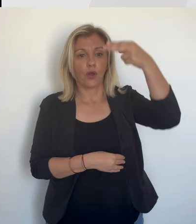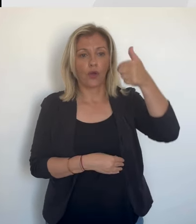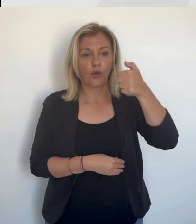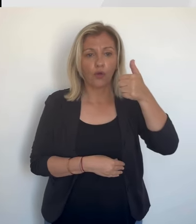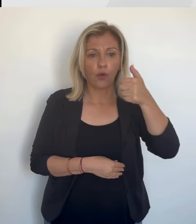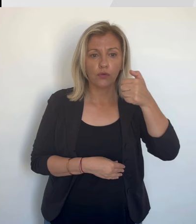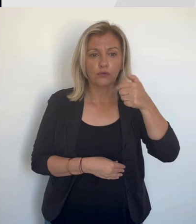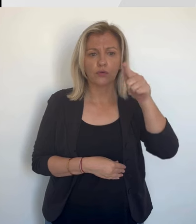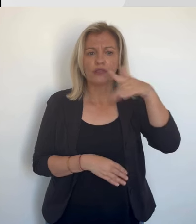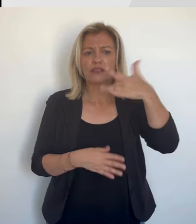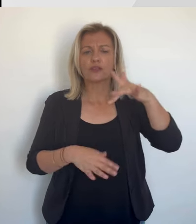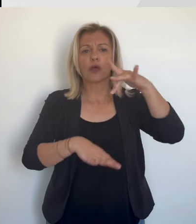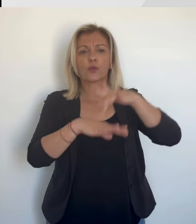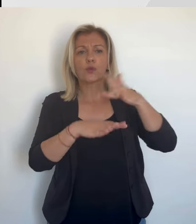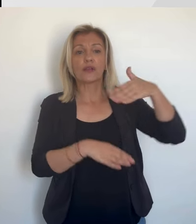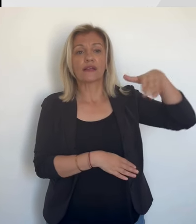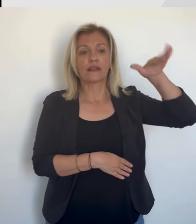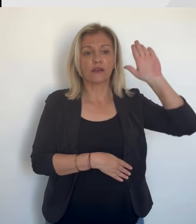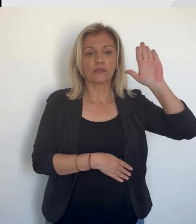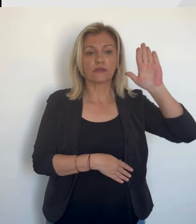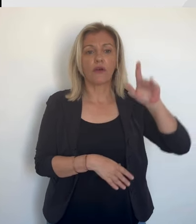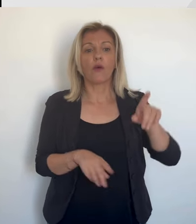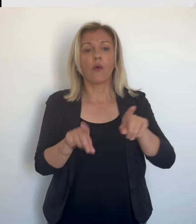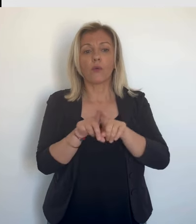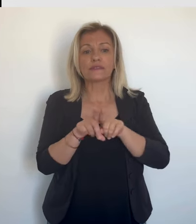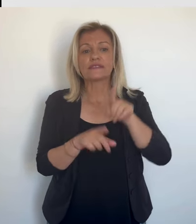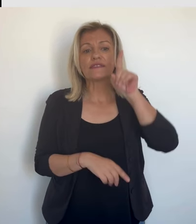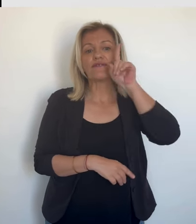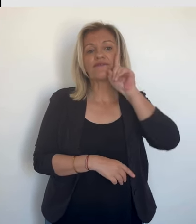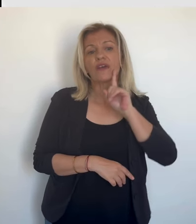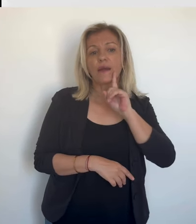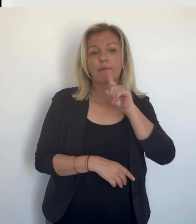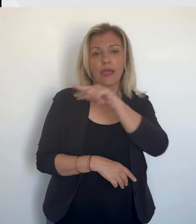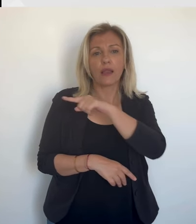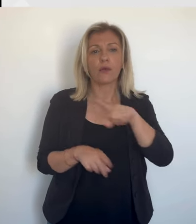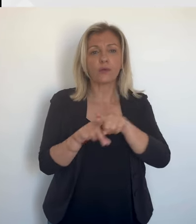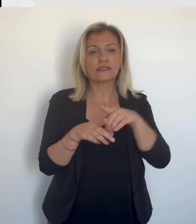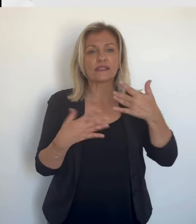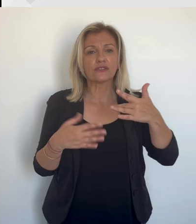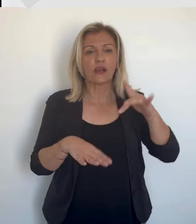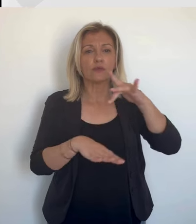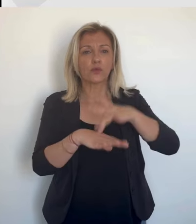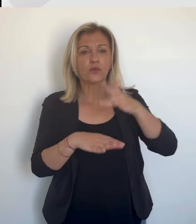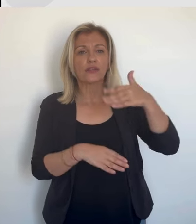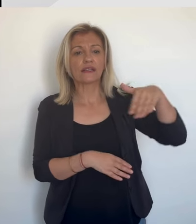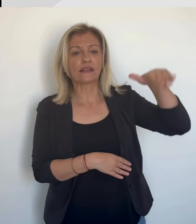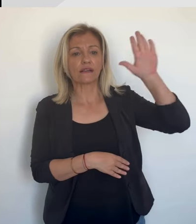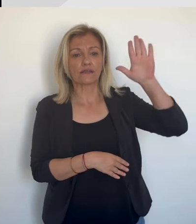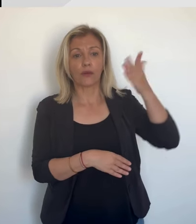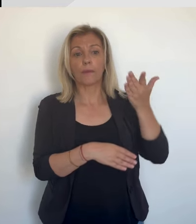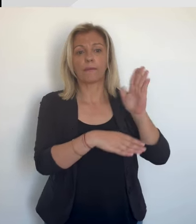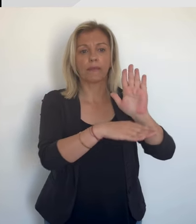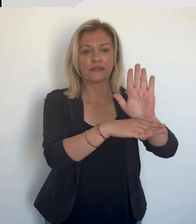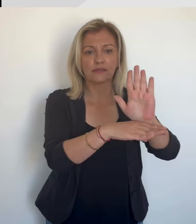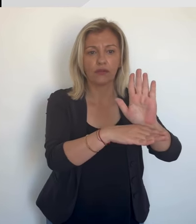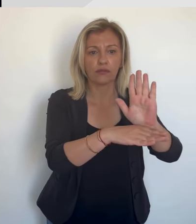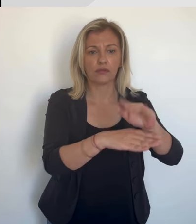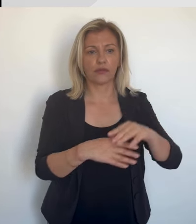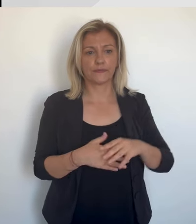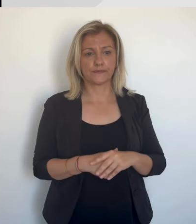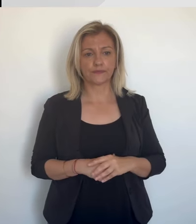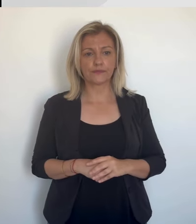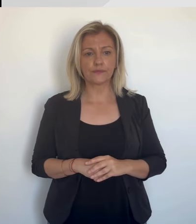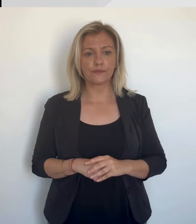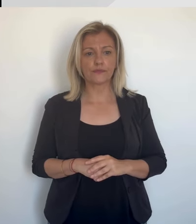circonscription de l'Out-Corse. Il était déjà candidat en 2022, sans étiquette au total, donc onze candidats dans cette circonscription.